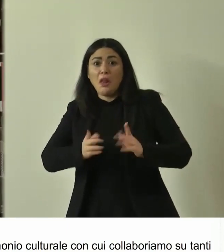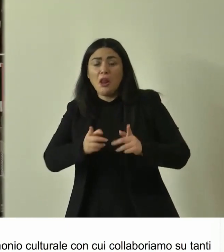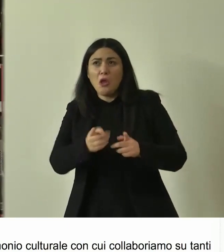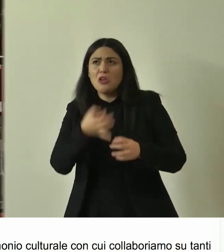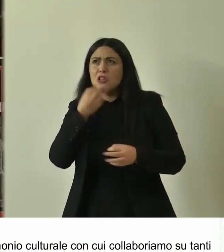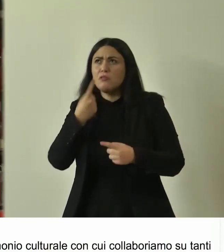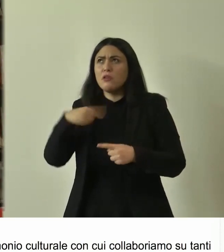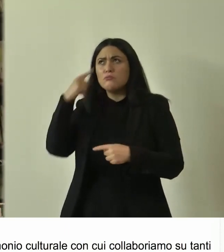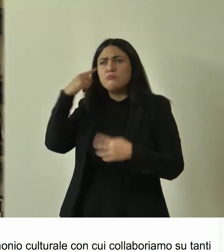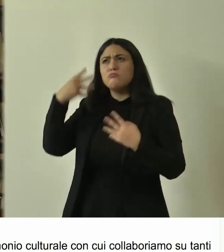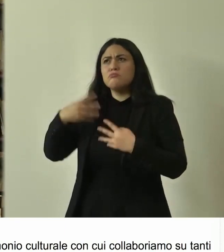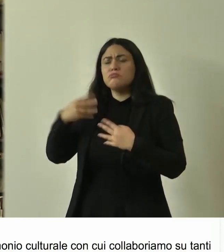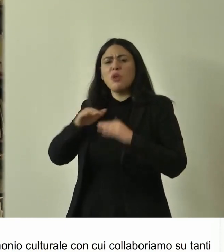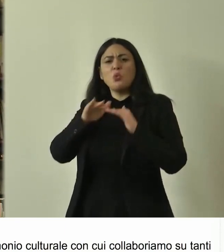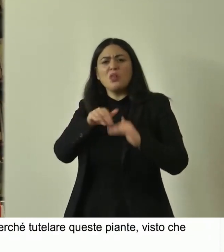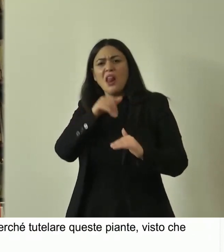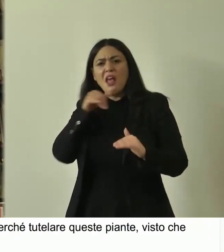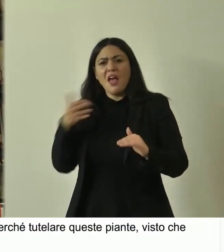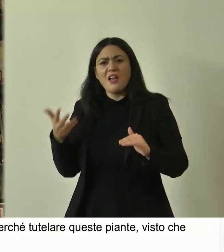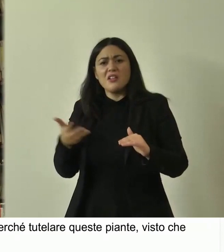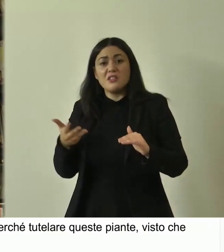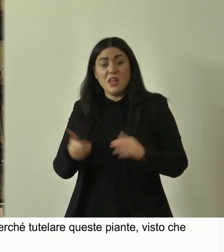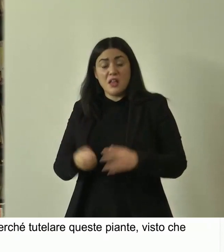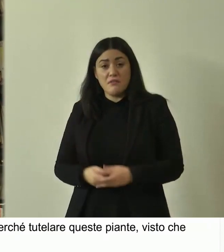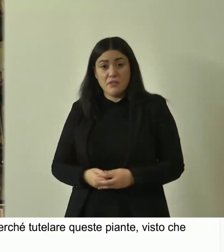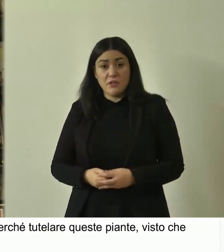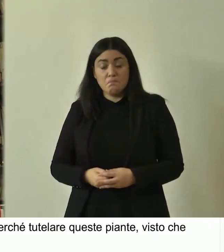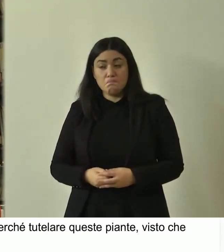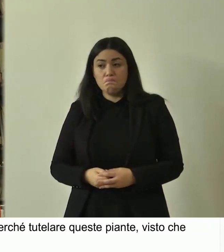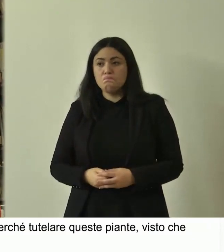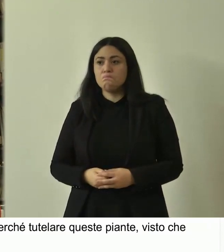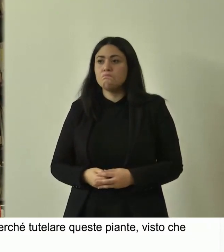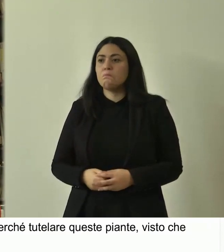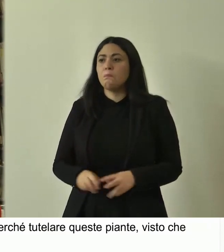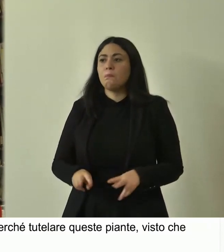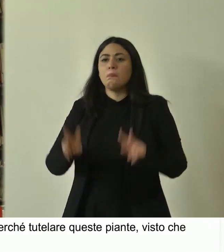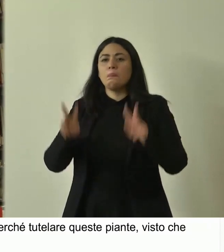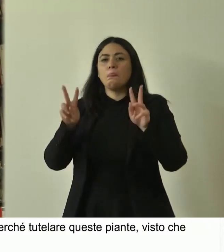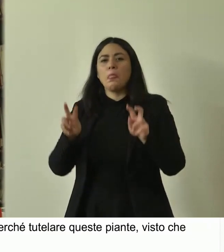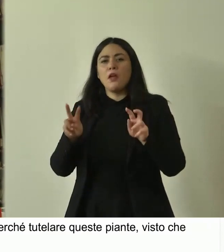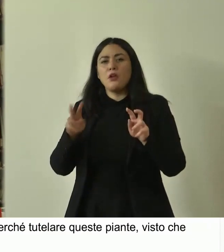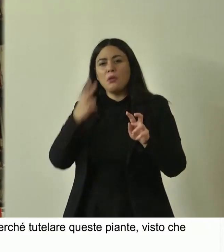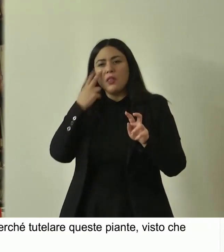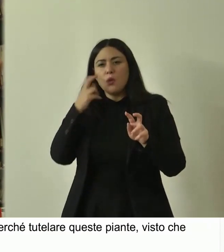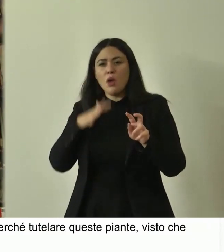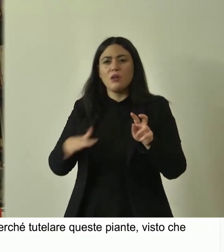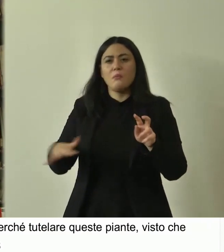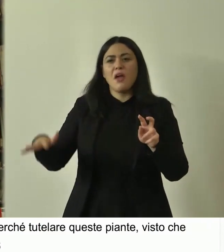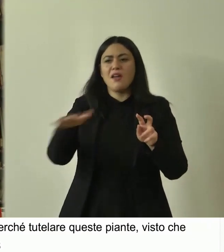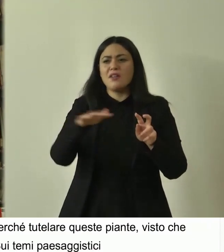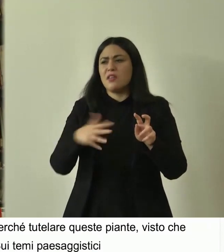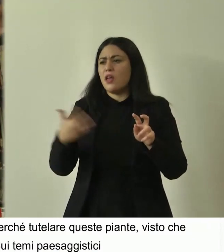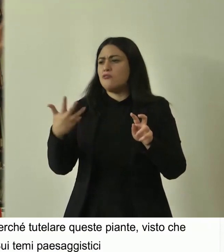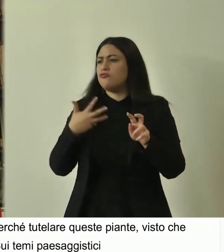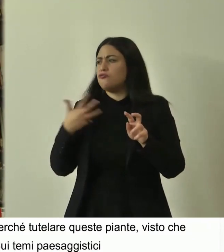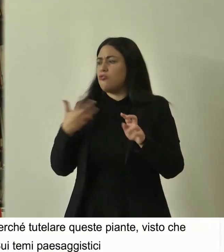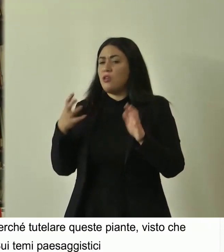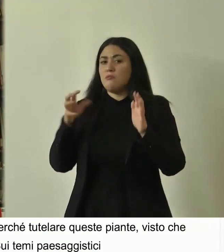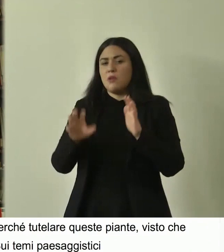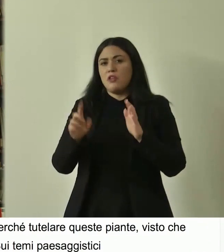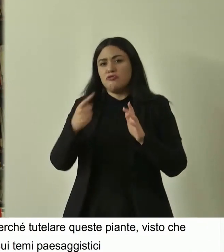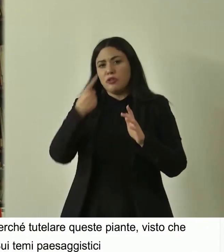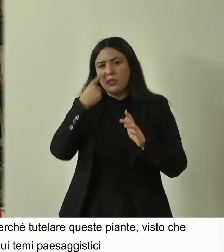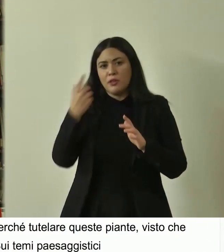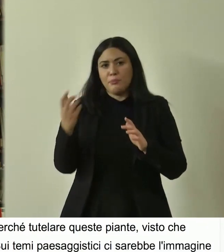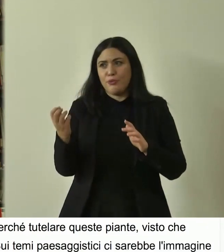dobbiamo tutelare allora sui temi paesaggistici qui ci sarebbe un'immagine di un albero tipo quello del manifesto